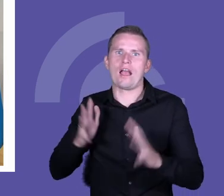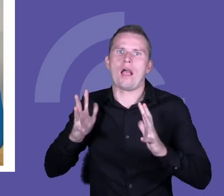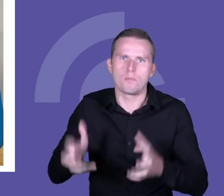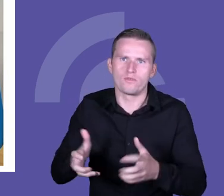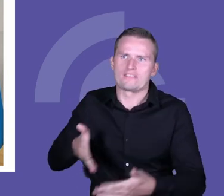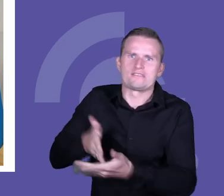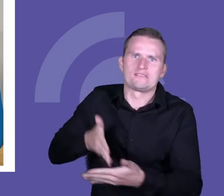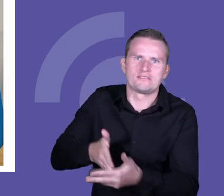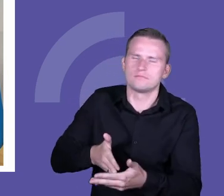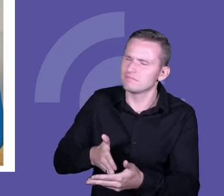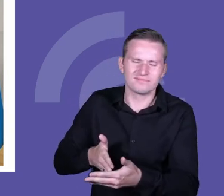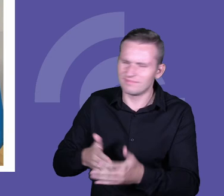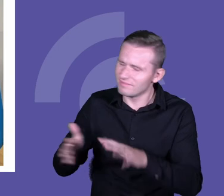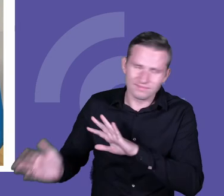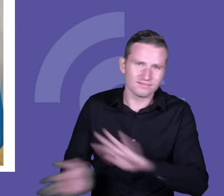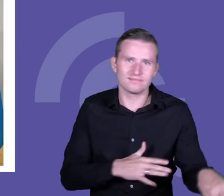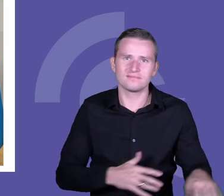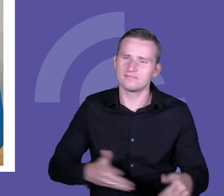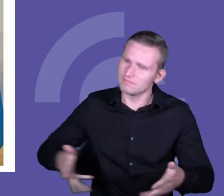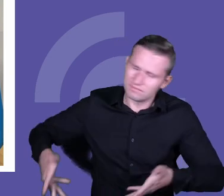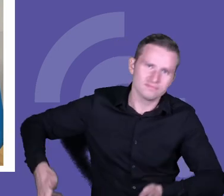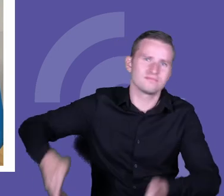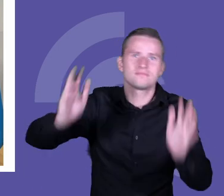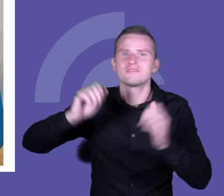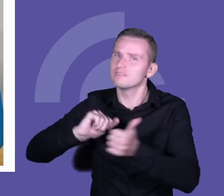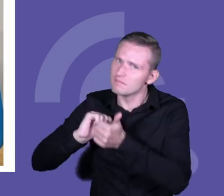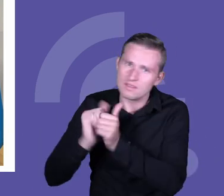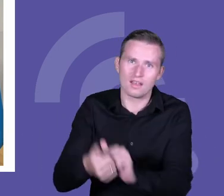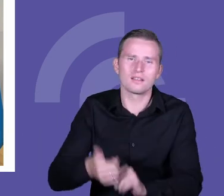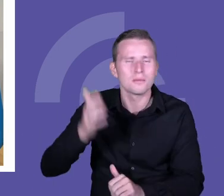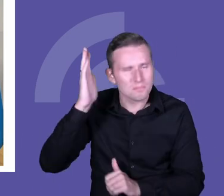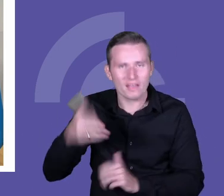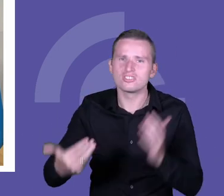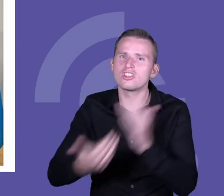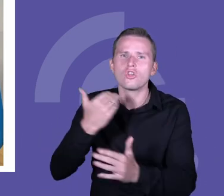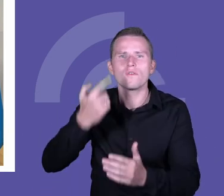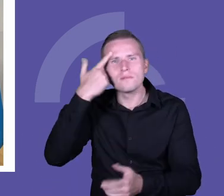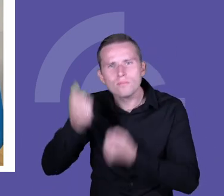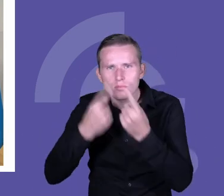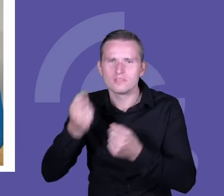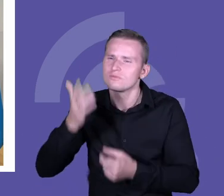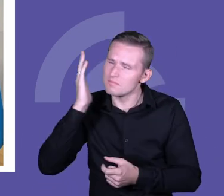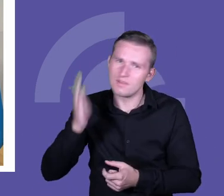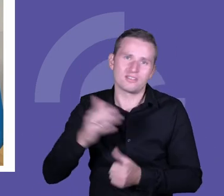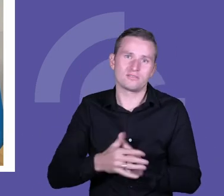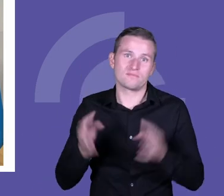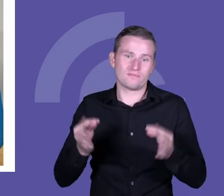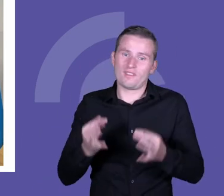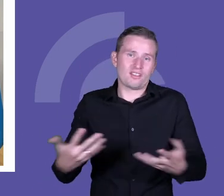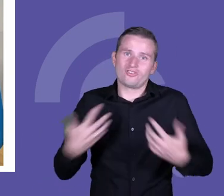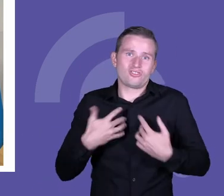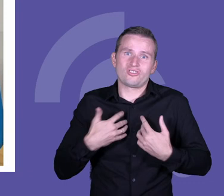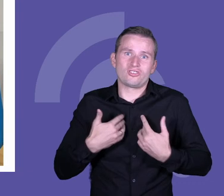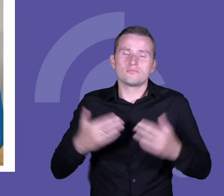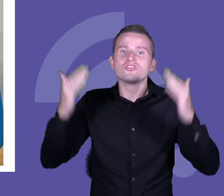będzie problemów, że nie będziemy musieli tworzyć nowych rozwiązań, że nie będziemy musieli radzić sobie w tej rzeczywistości. To jest jakby jedna rzecz,